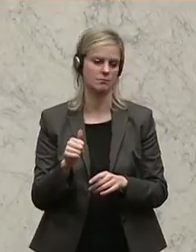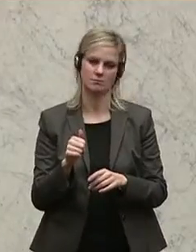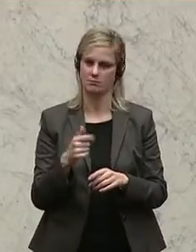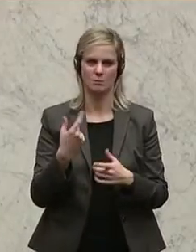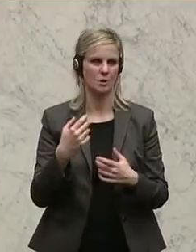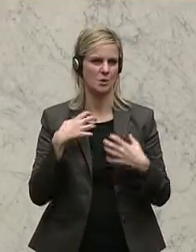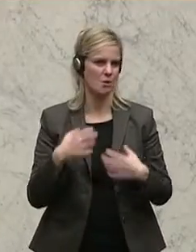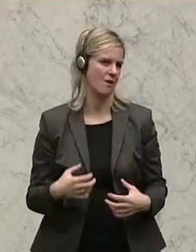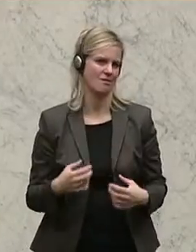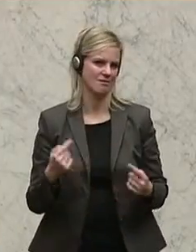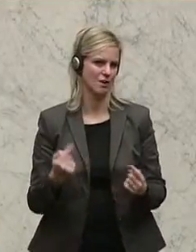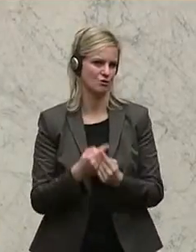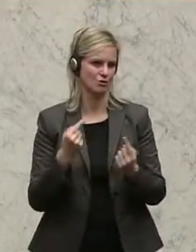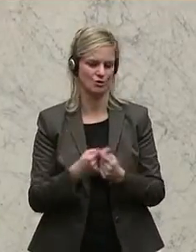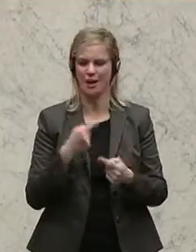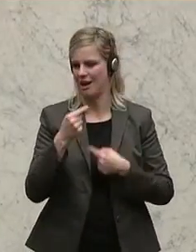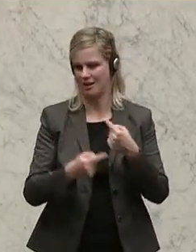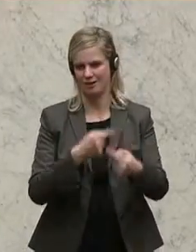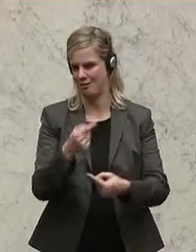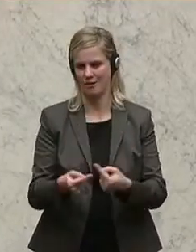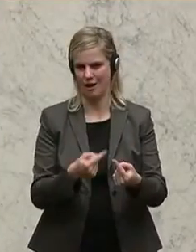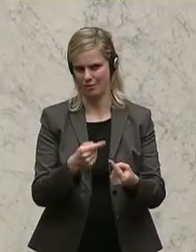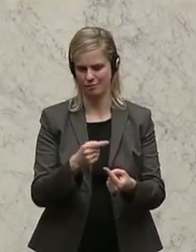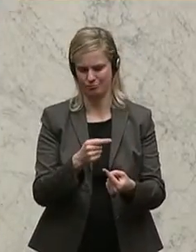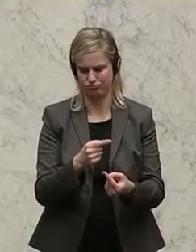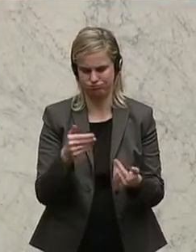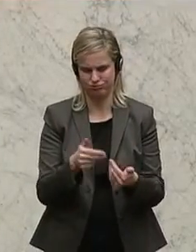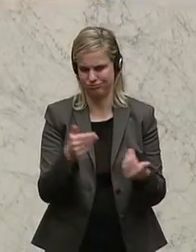Organstreitverfahren ad absurdum führen und in Deutschland gibt es das auch nicht.